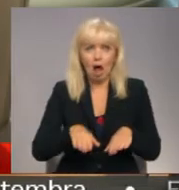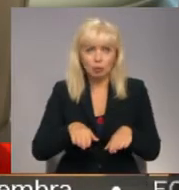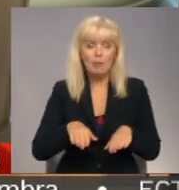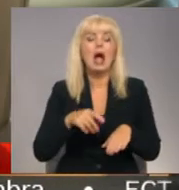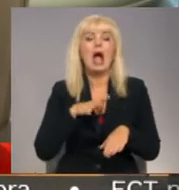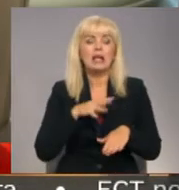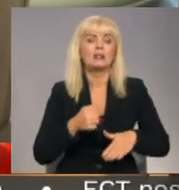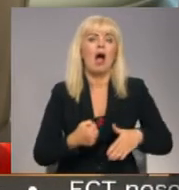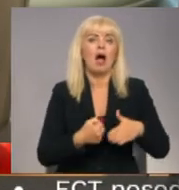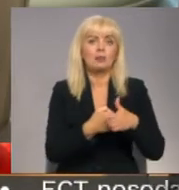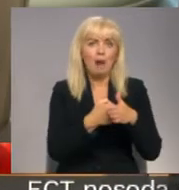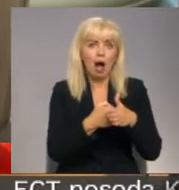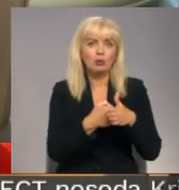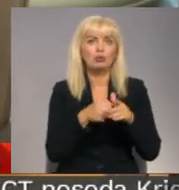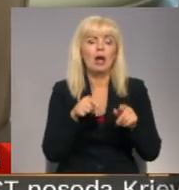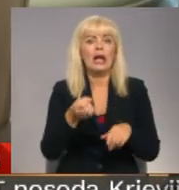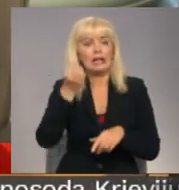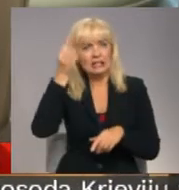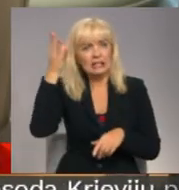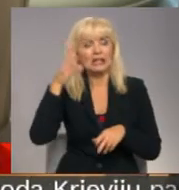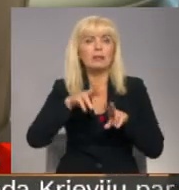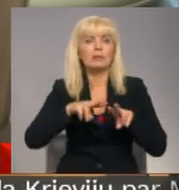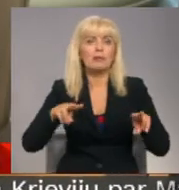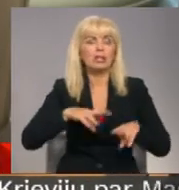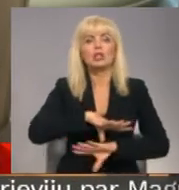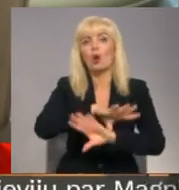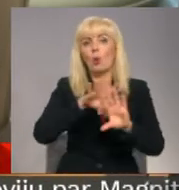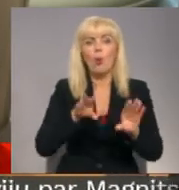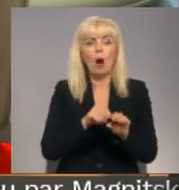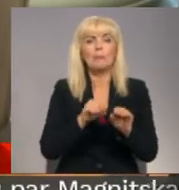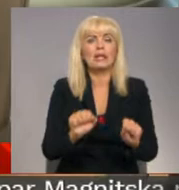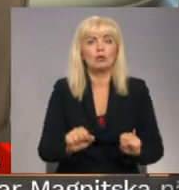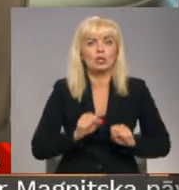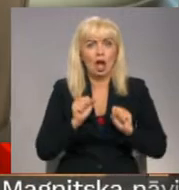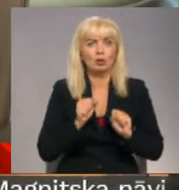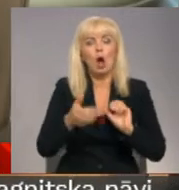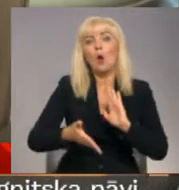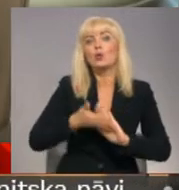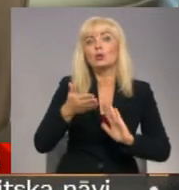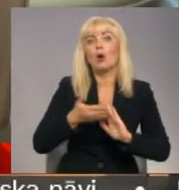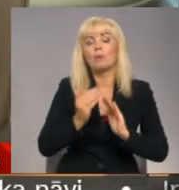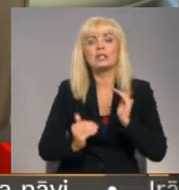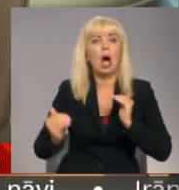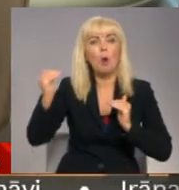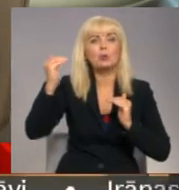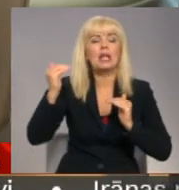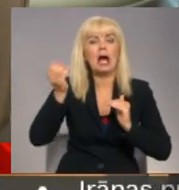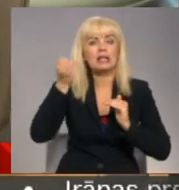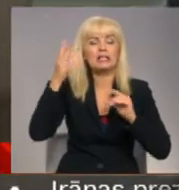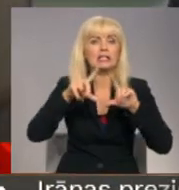absolūti atbalstu arī izglītības ministrs kopējos centienus uzlabot šo augstākās izglītības